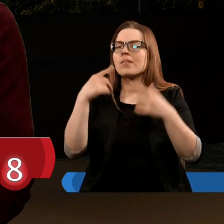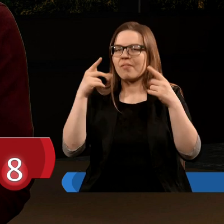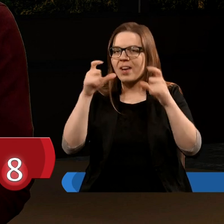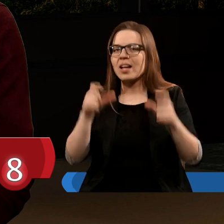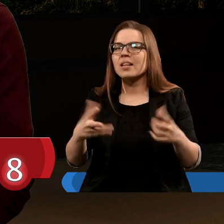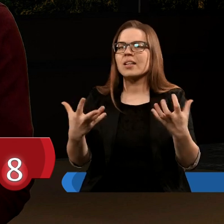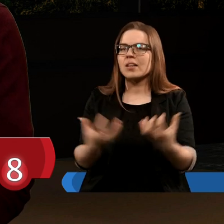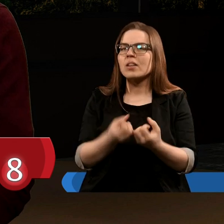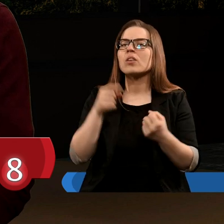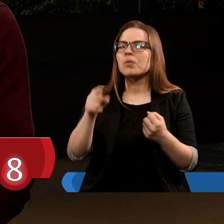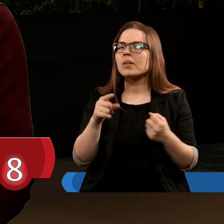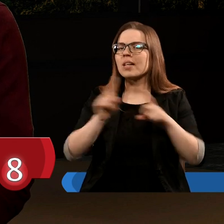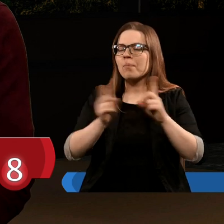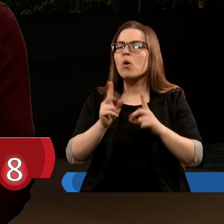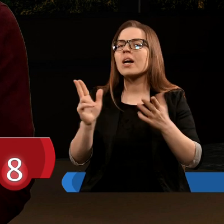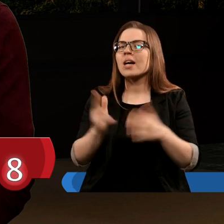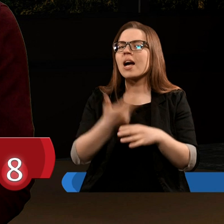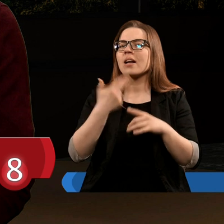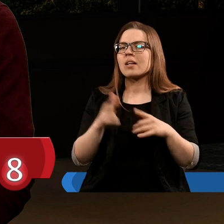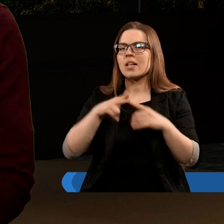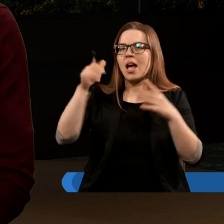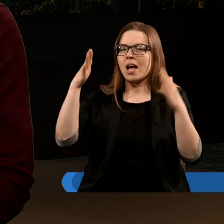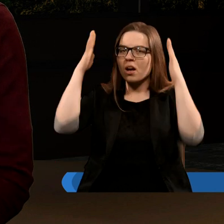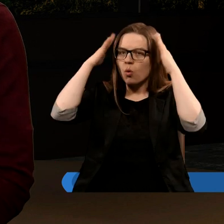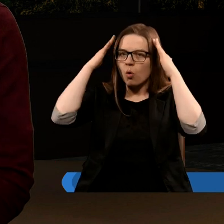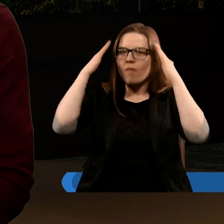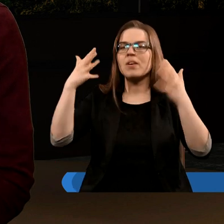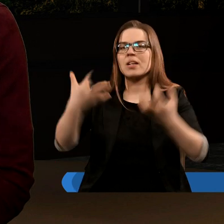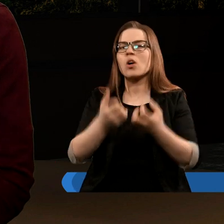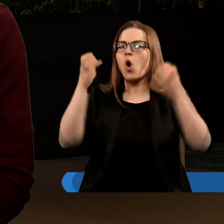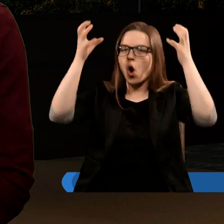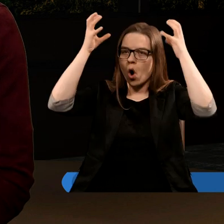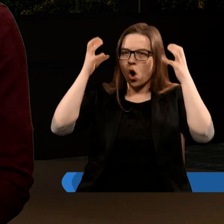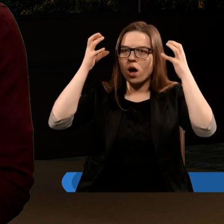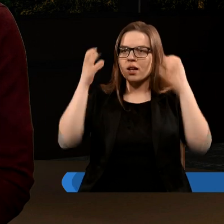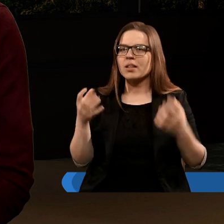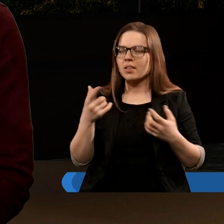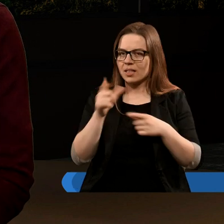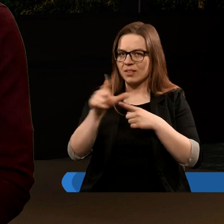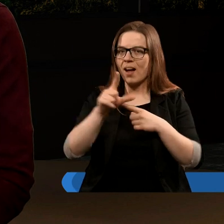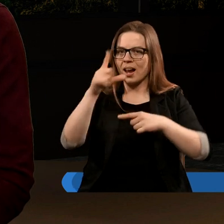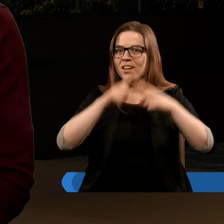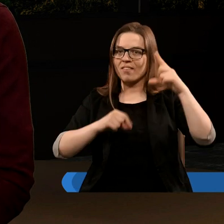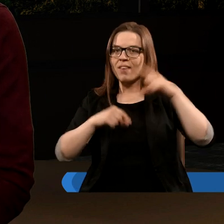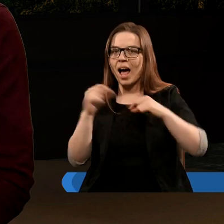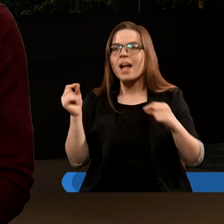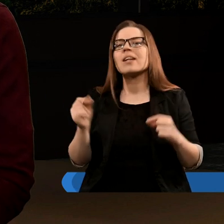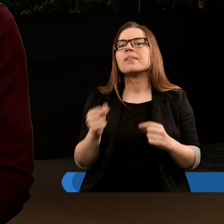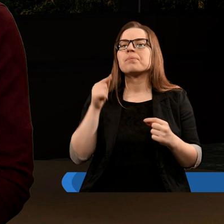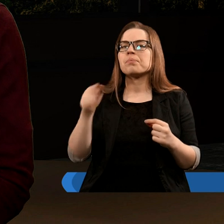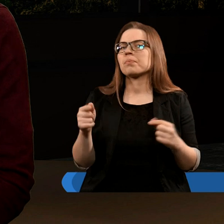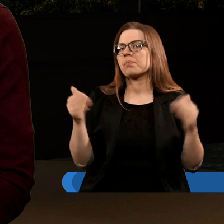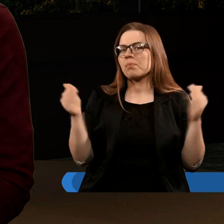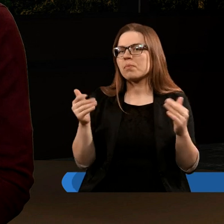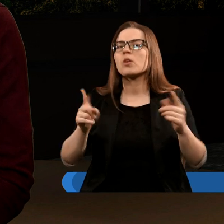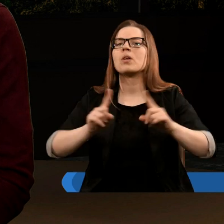znajdujemy tą symbolikę, kiedy na jej głowie znajduje się korona i dwanaście gwiazd, co